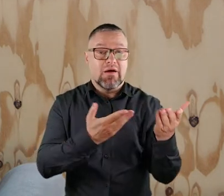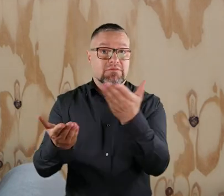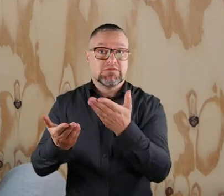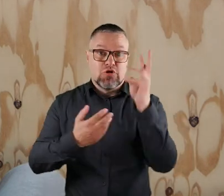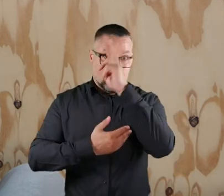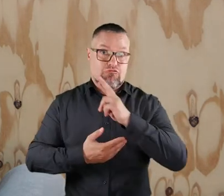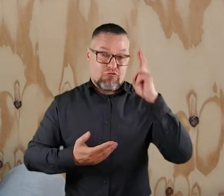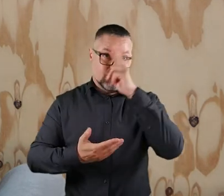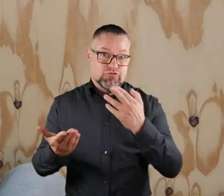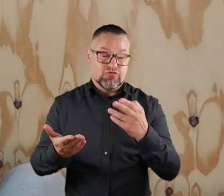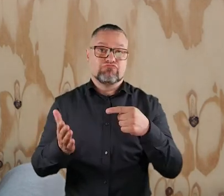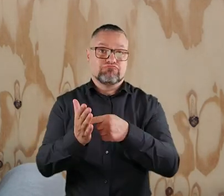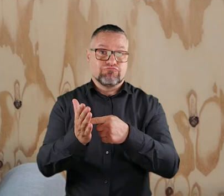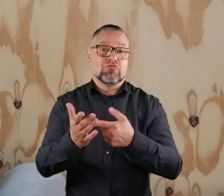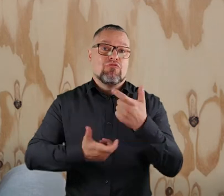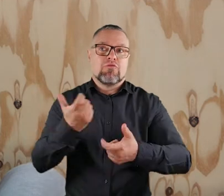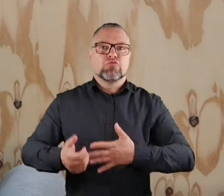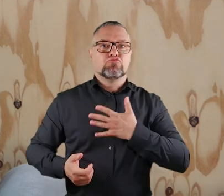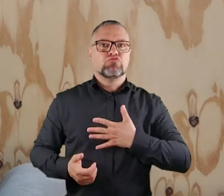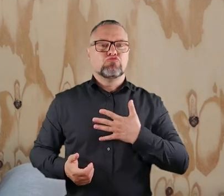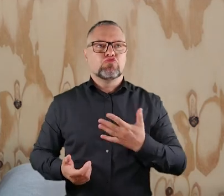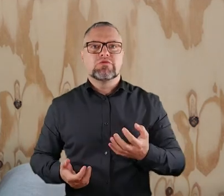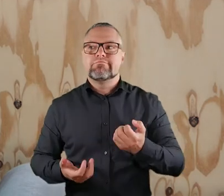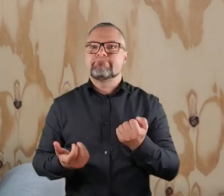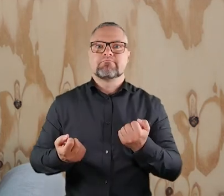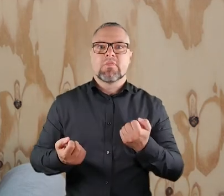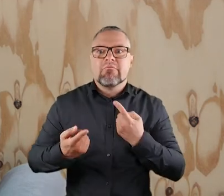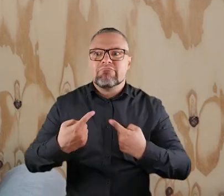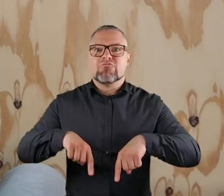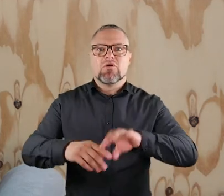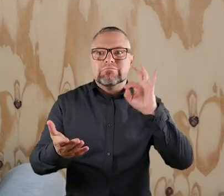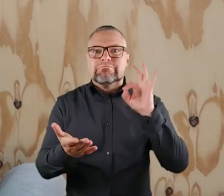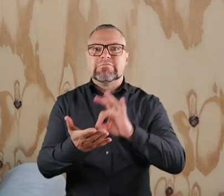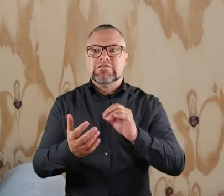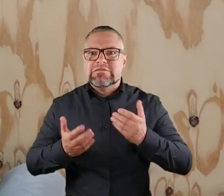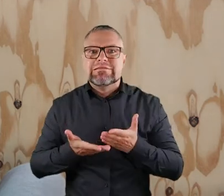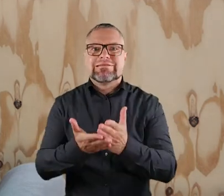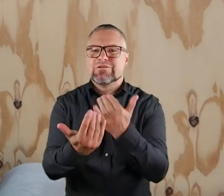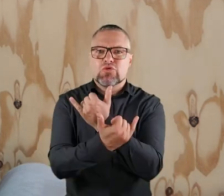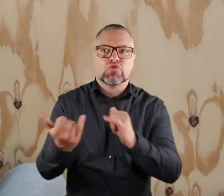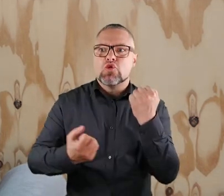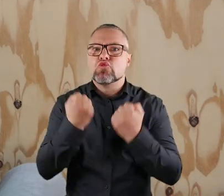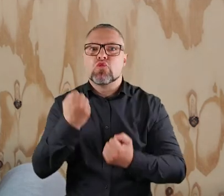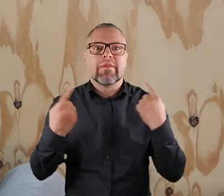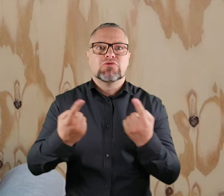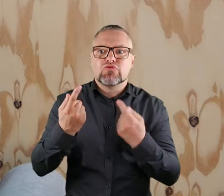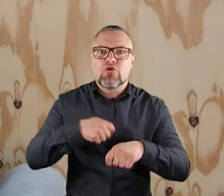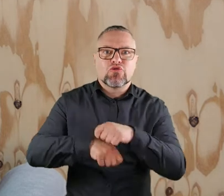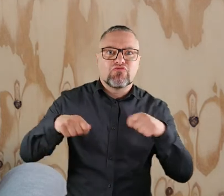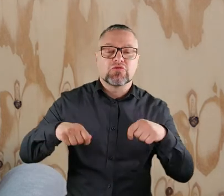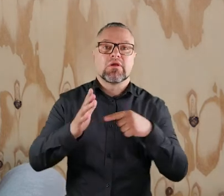Was, dla Państwa jako rodziców służy temu, żebyście się czuli bardziej sprawczy, skuteczni, radzili sobie z różnymi trudnymi